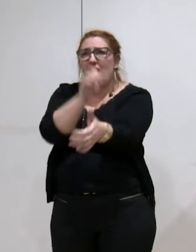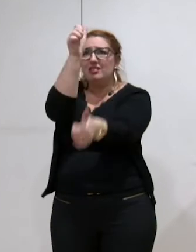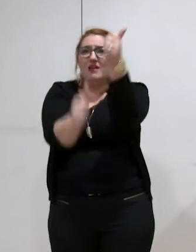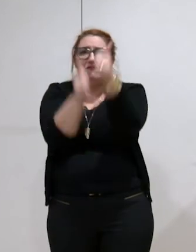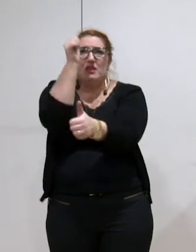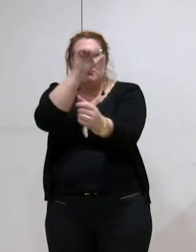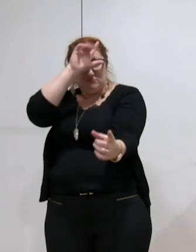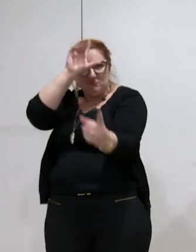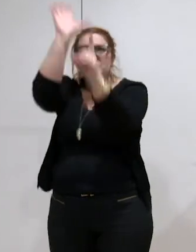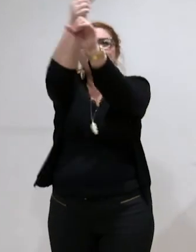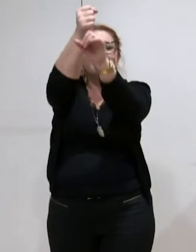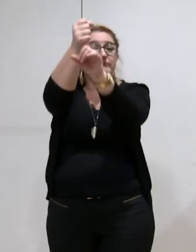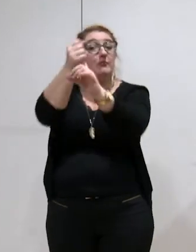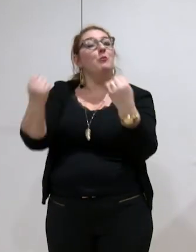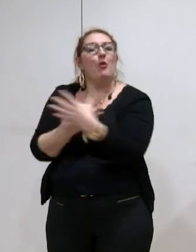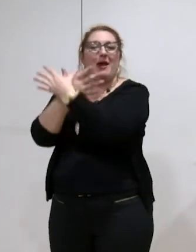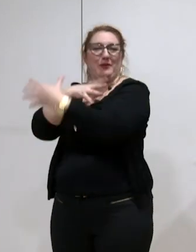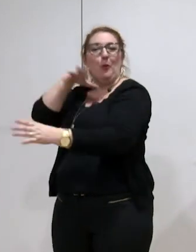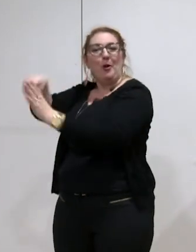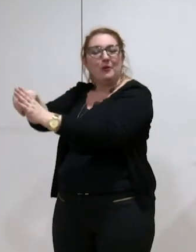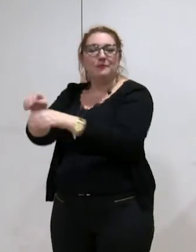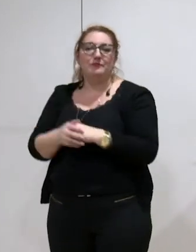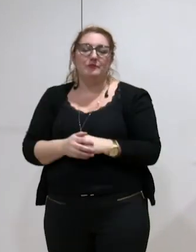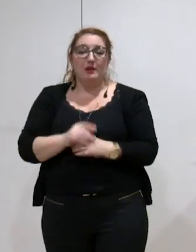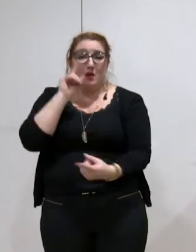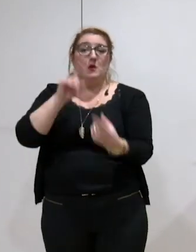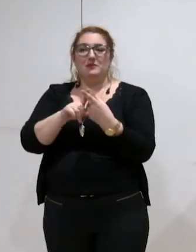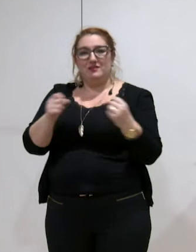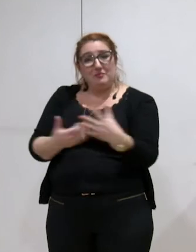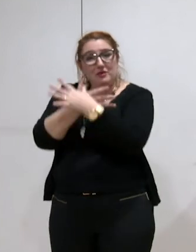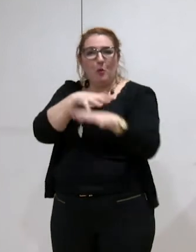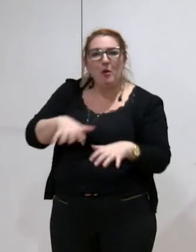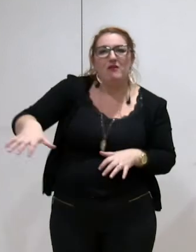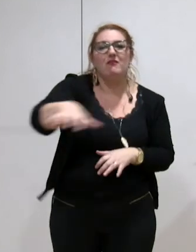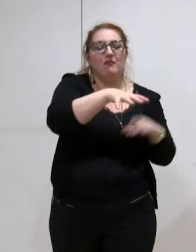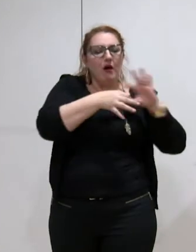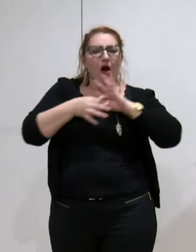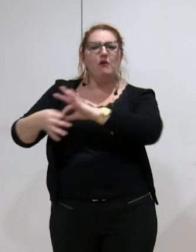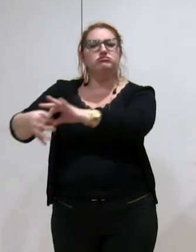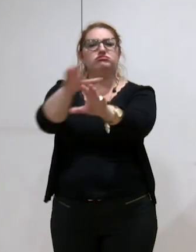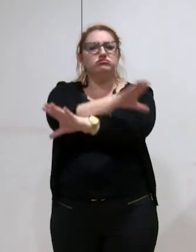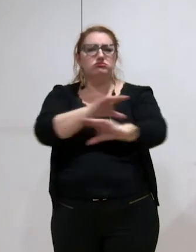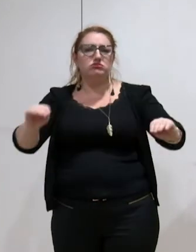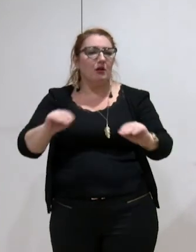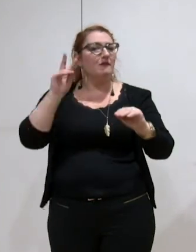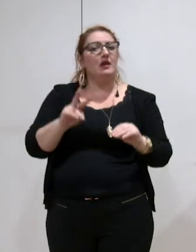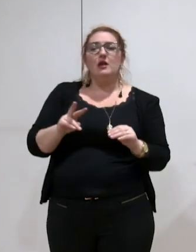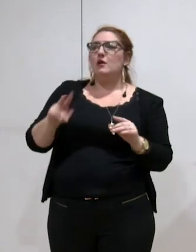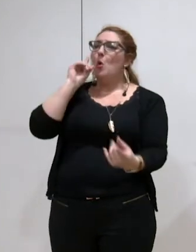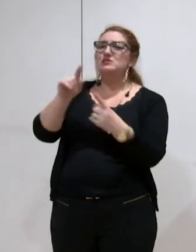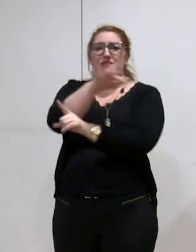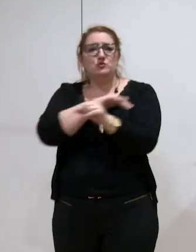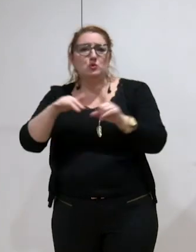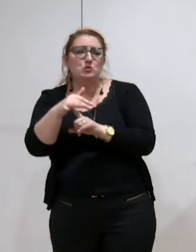métropole. Pour une métropole apaisée et reliée en réponse aux enjeux écologiques et sociaux de notre temps grâce aux